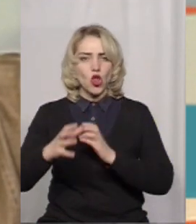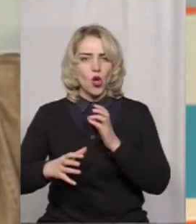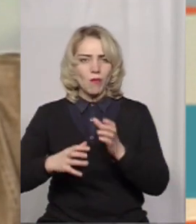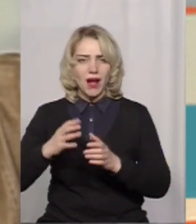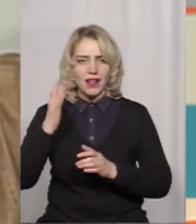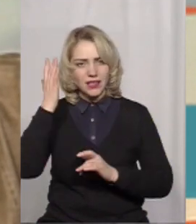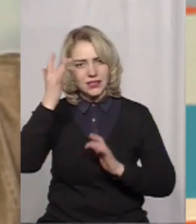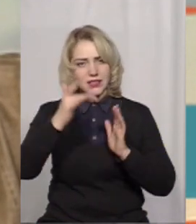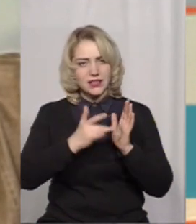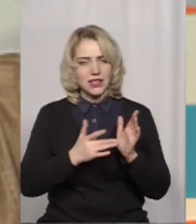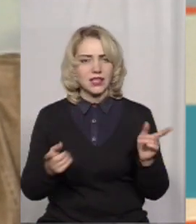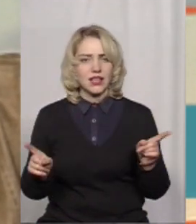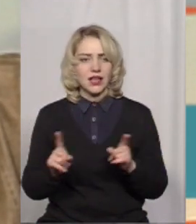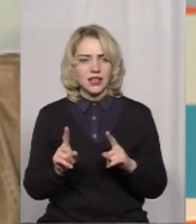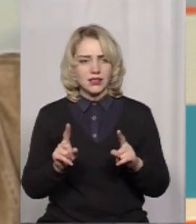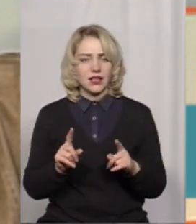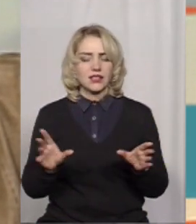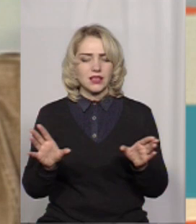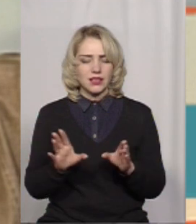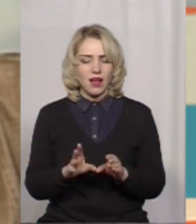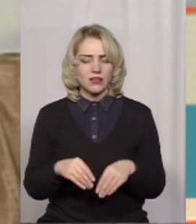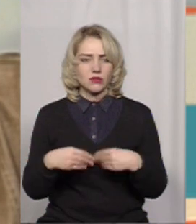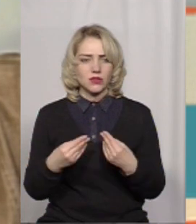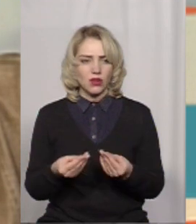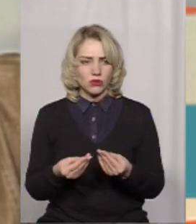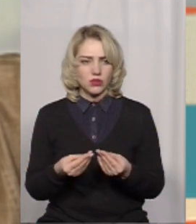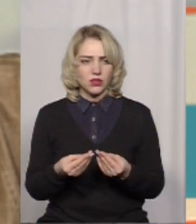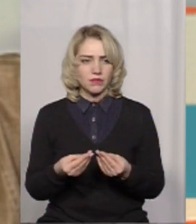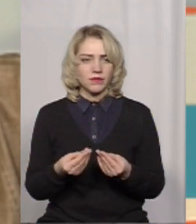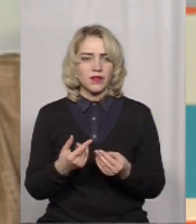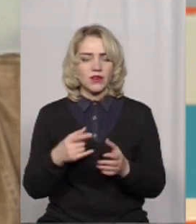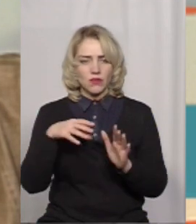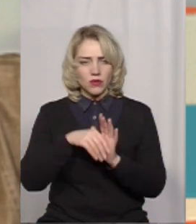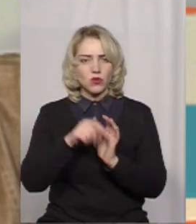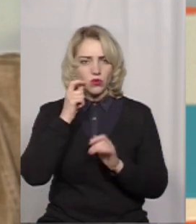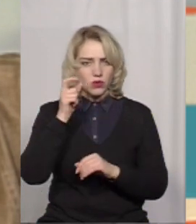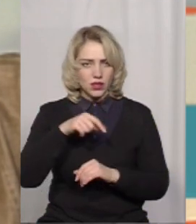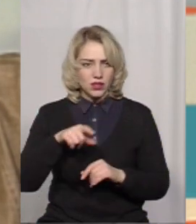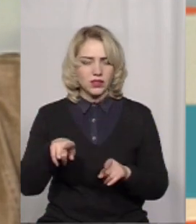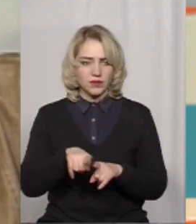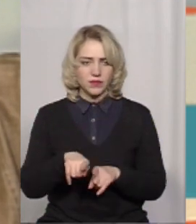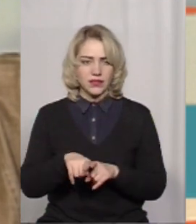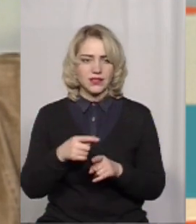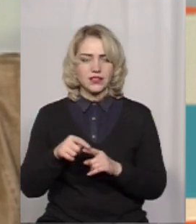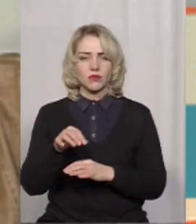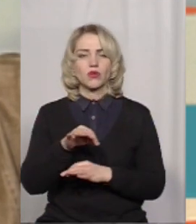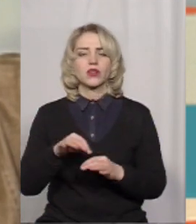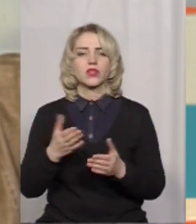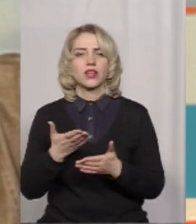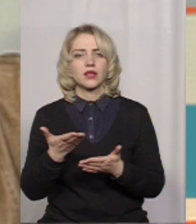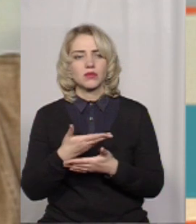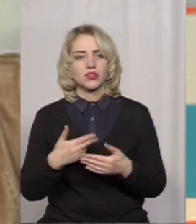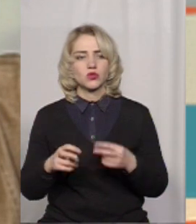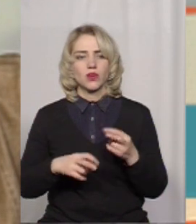які ставить перед собою наша країна в тому числі. Через те, ці проєкти, які ми шукаємо,